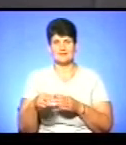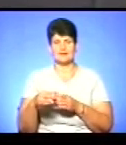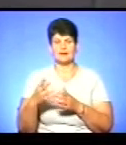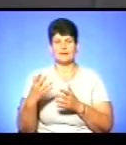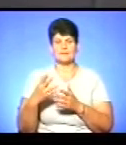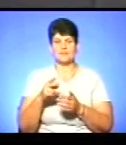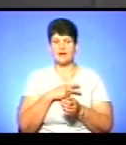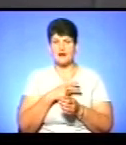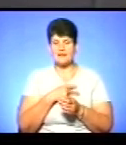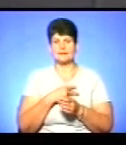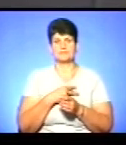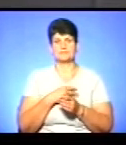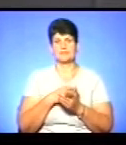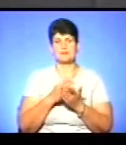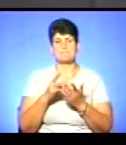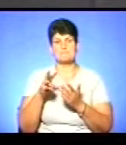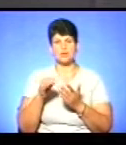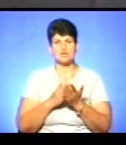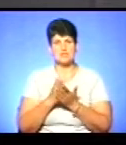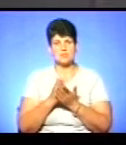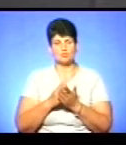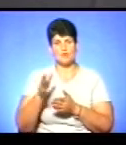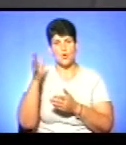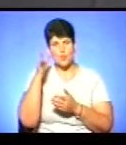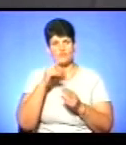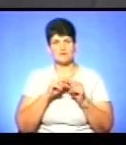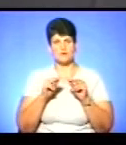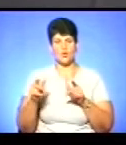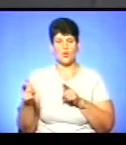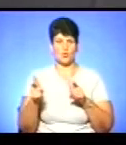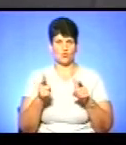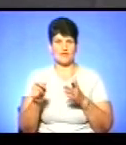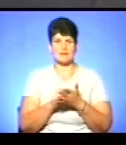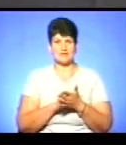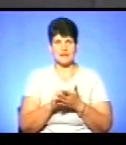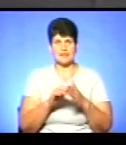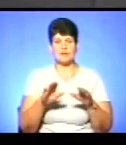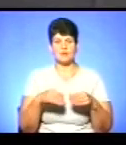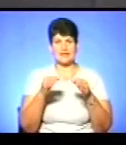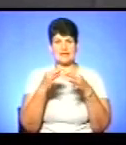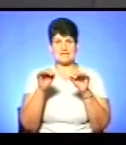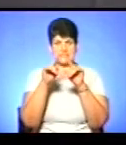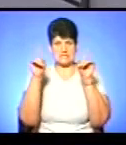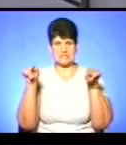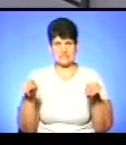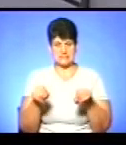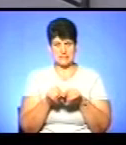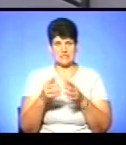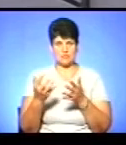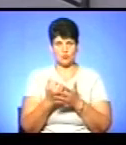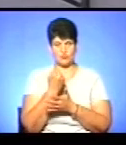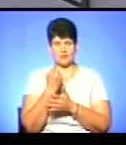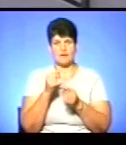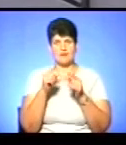методична служба, науковці міста Тернополя, педагоги готували матеріали на подання ліцензійних, на здобуття